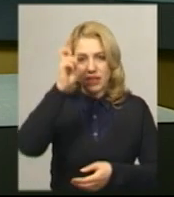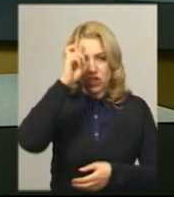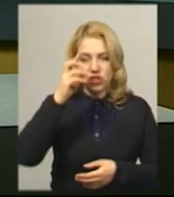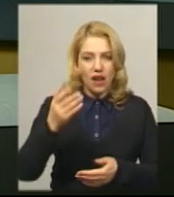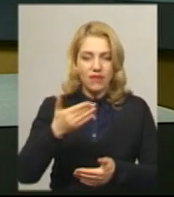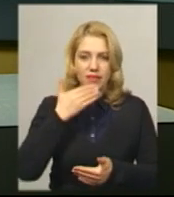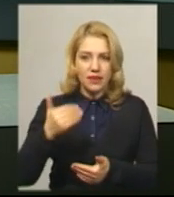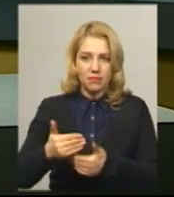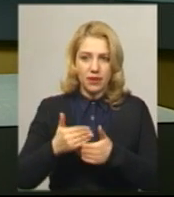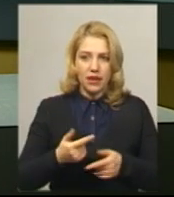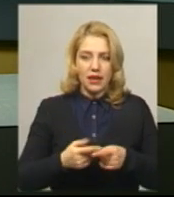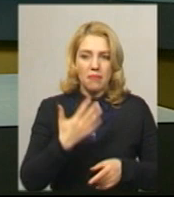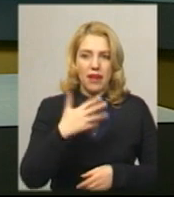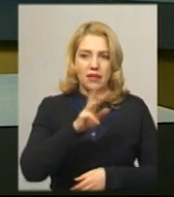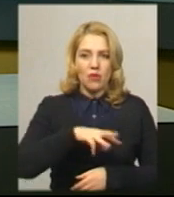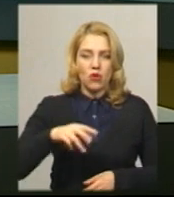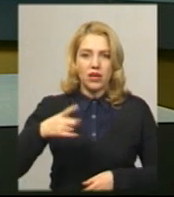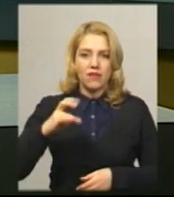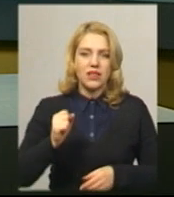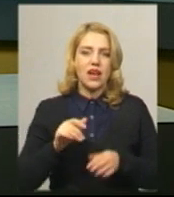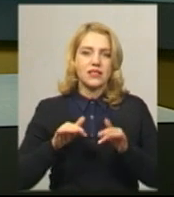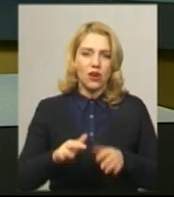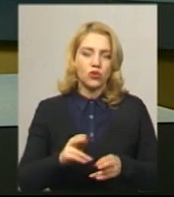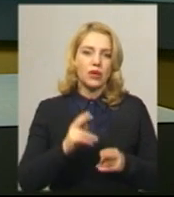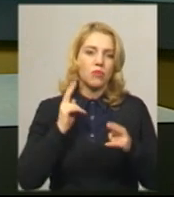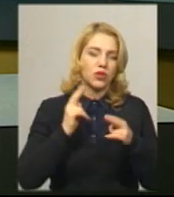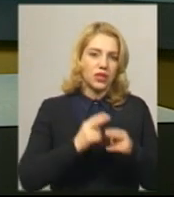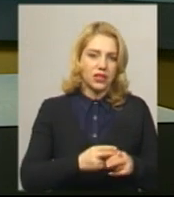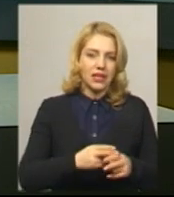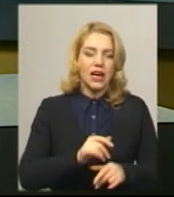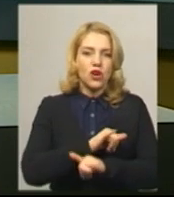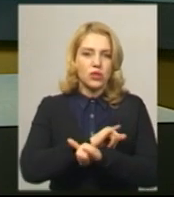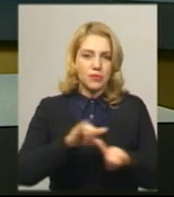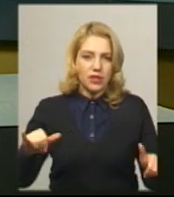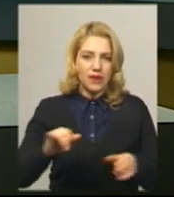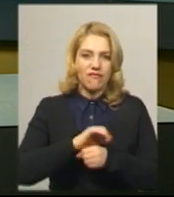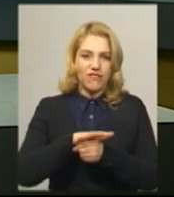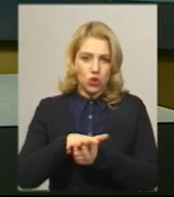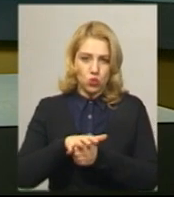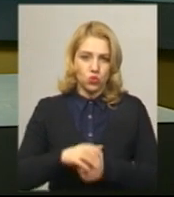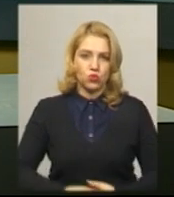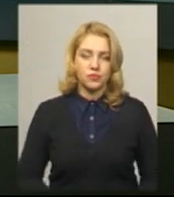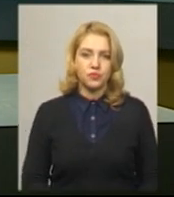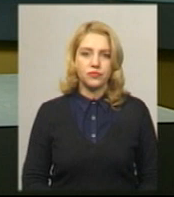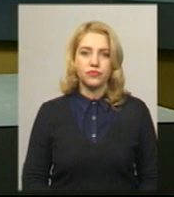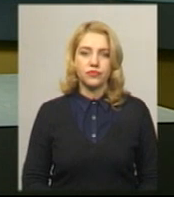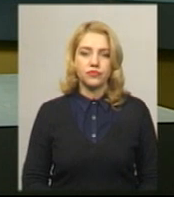виділено 5 мільйонів гривень на заходи з протидії поширення вірусу. А за потреби карантинні заходи будуть посилюватись.